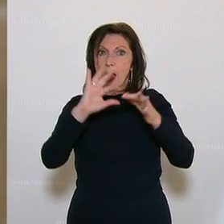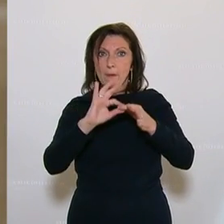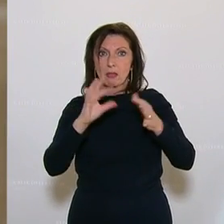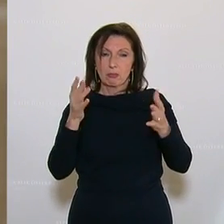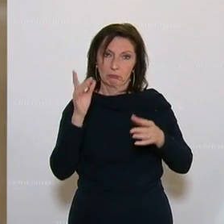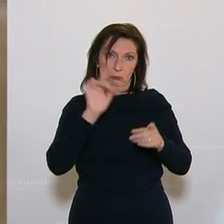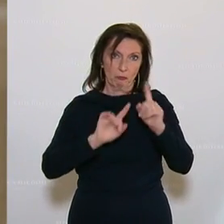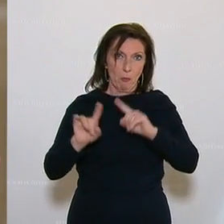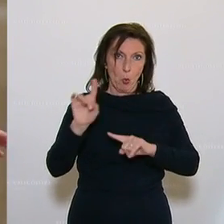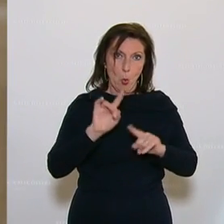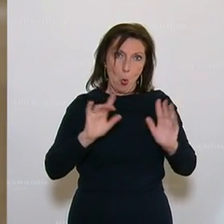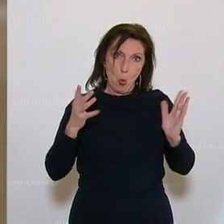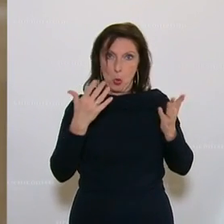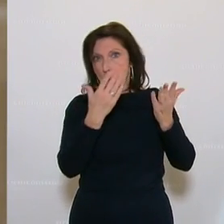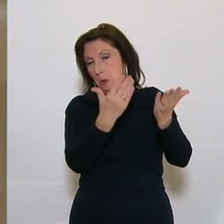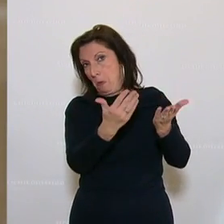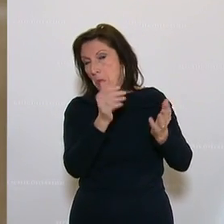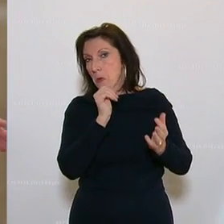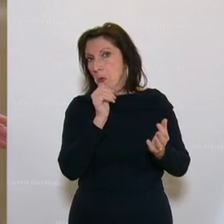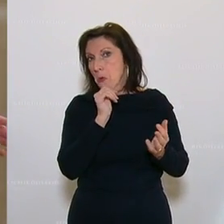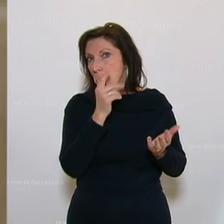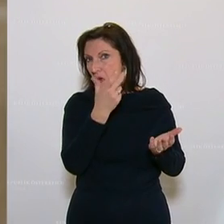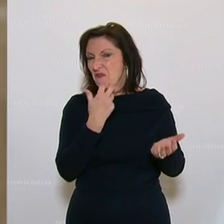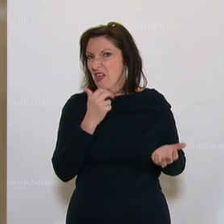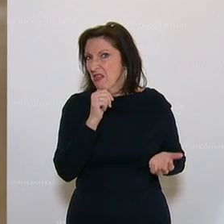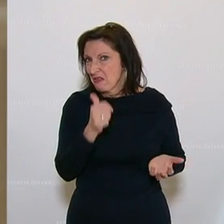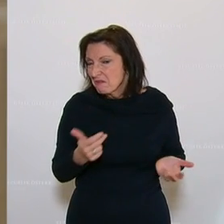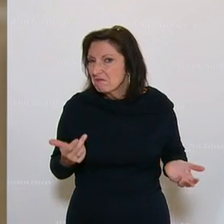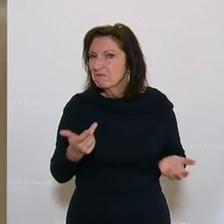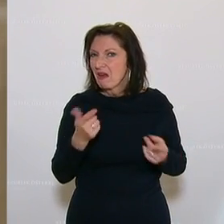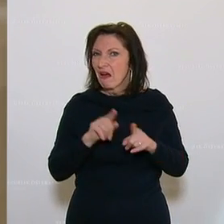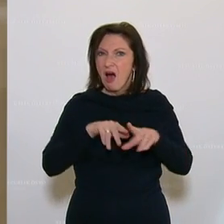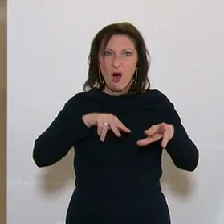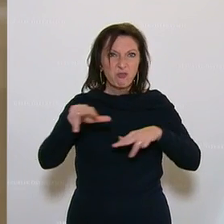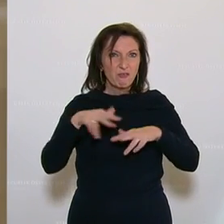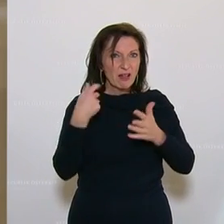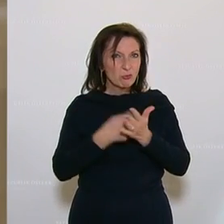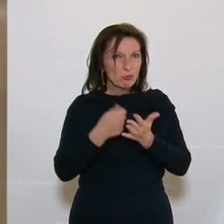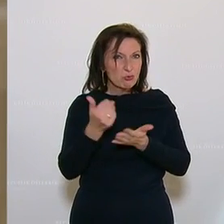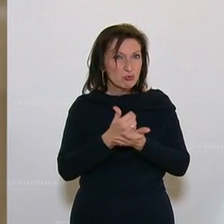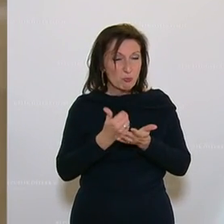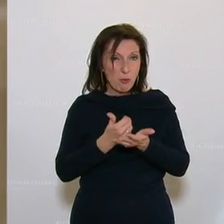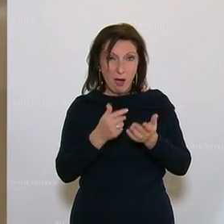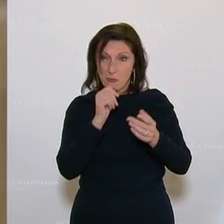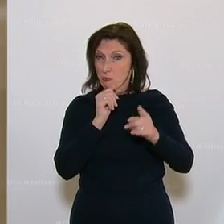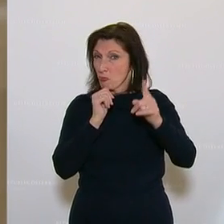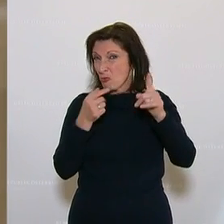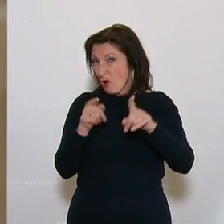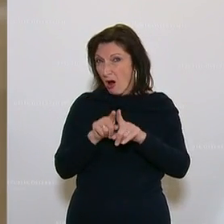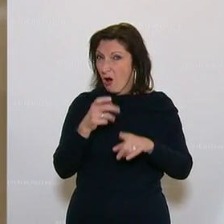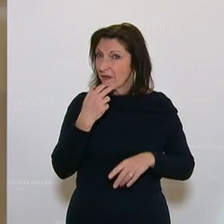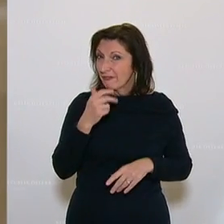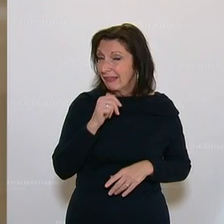offensichtlich nicht das sein, was Sie ansteben. Ebenso wie Verwaltungskosten einzusparen auf Seiten der Grünen. Und daher